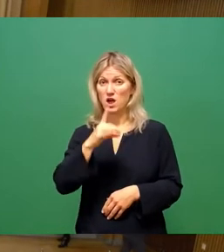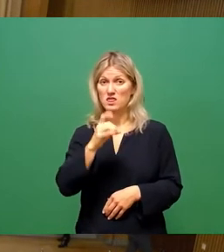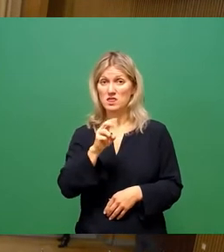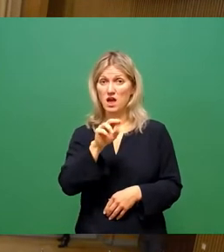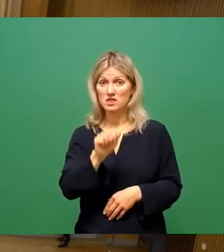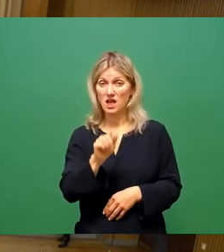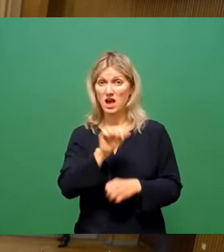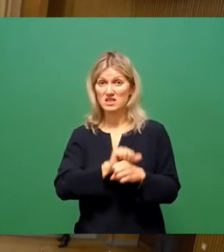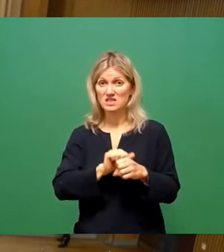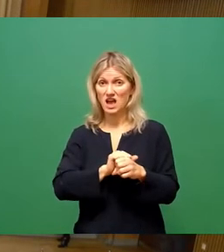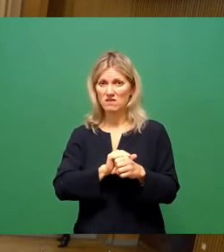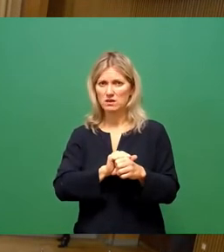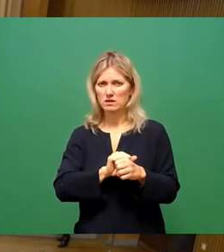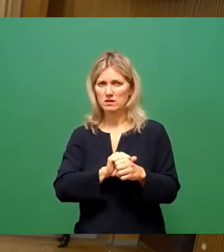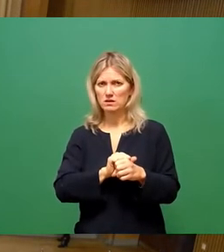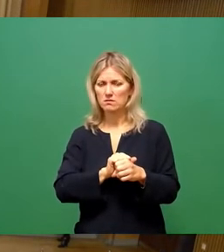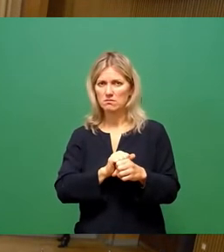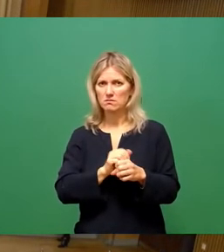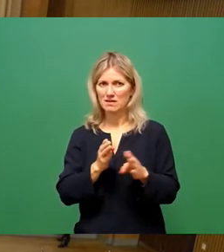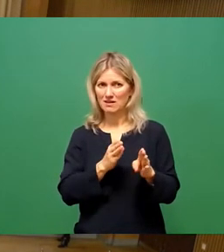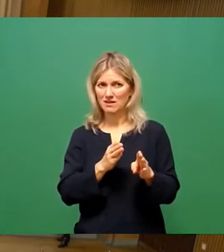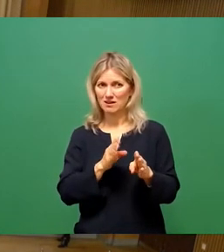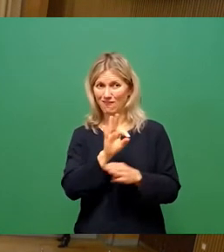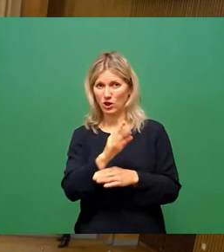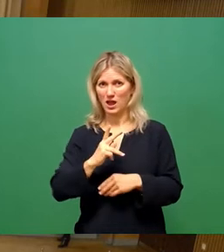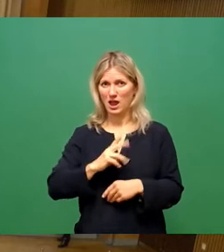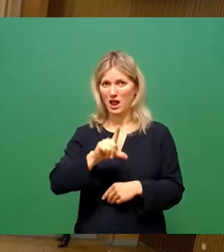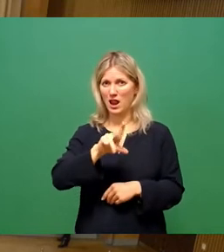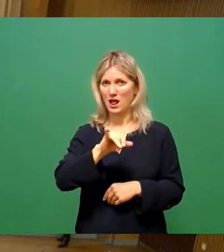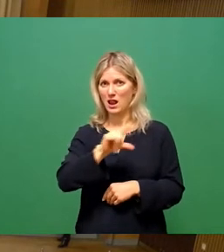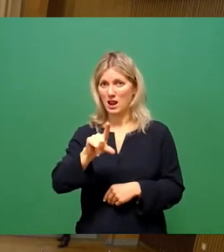ich glaube, Herr Herr war es gewesen, Herr Lill macht. Ist Herr Lill da? Bitte schön.